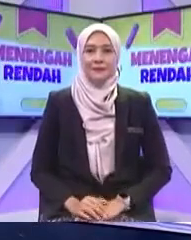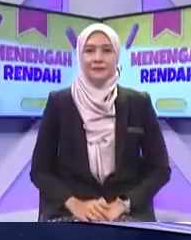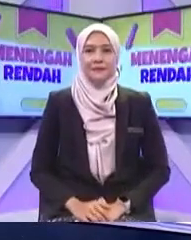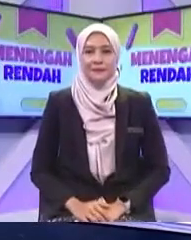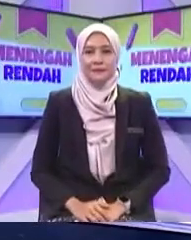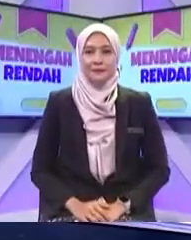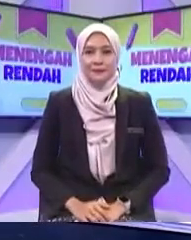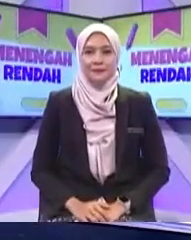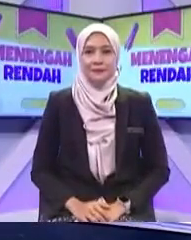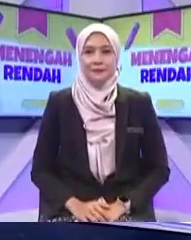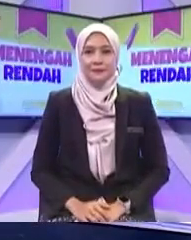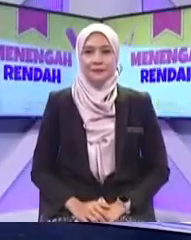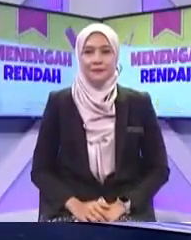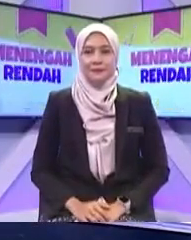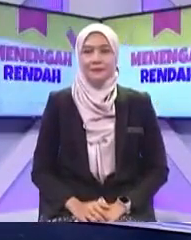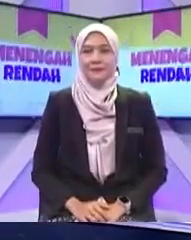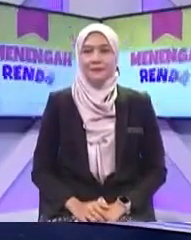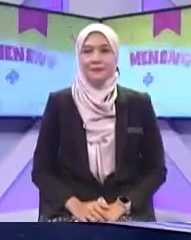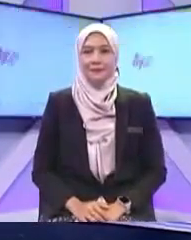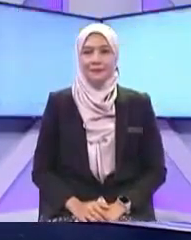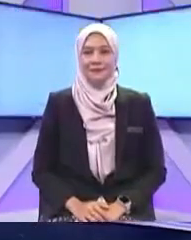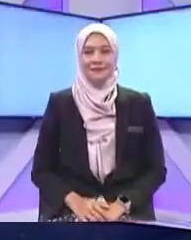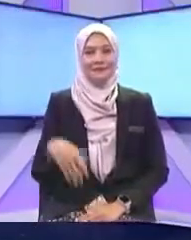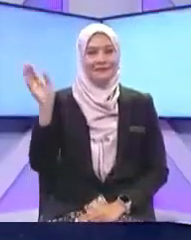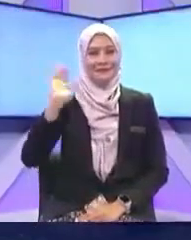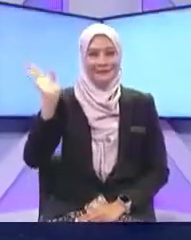jumpa lagi dengan itu Assalamualaikum dan salam sejahtera bye